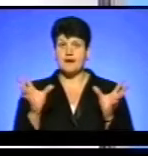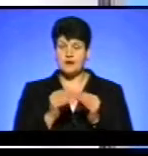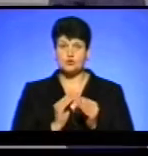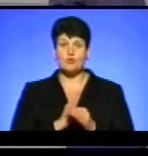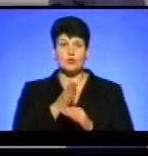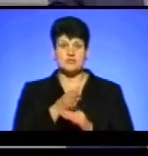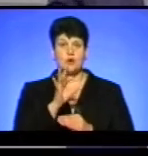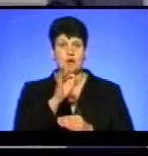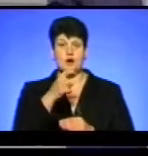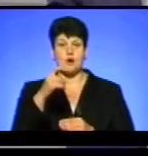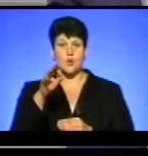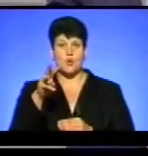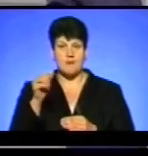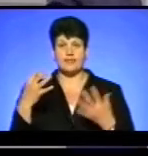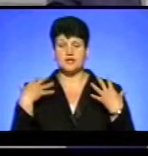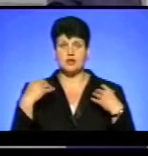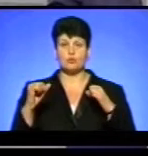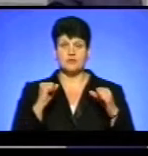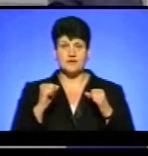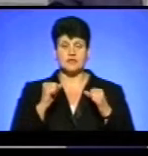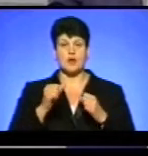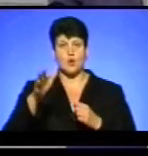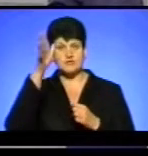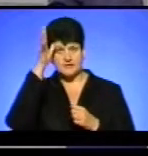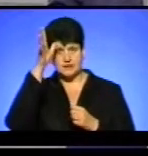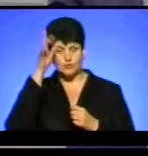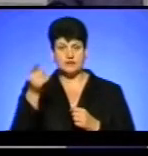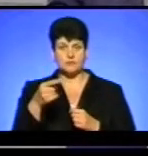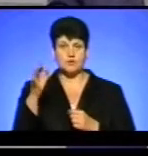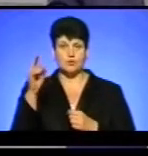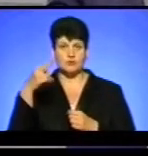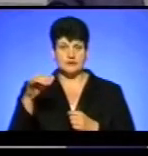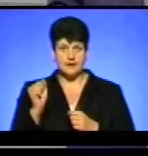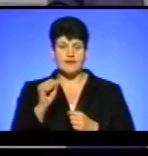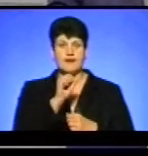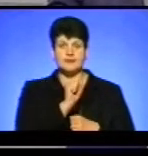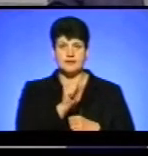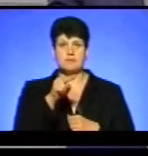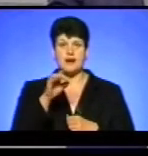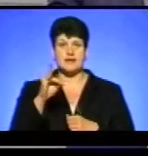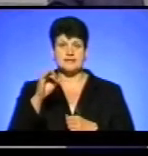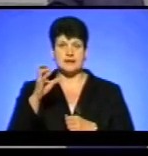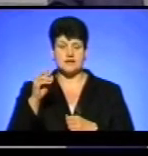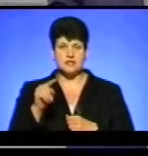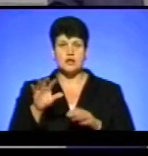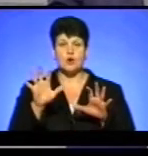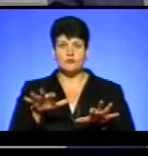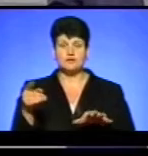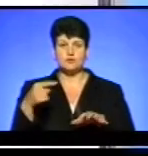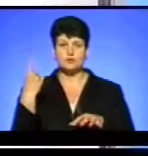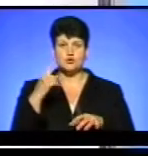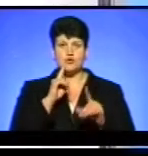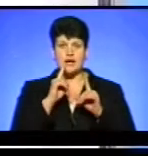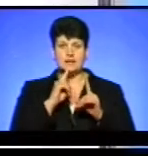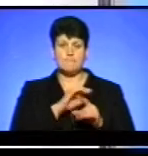Ольга Хома, начальник управління освіти і науки Тернопільської облдержадміністрації та Андрій Присяжний, голова Тернопільської обласної ради профспілок. Я вас